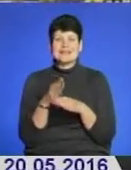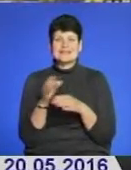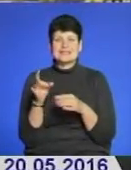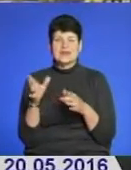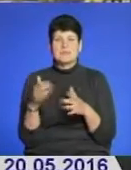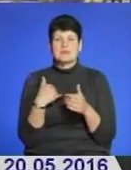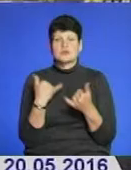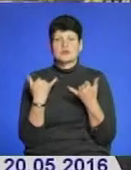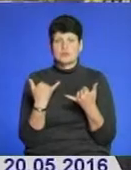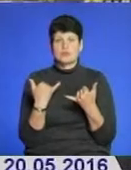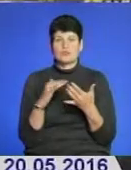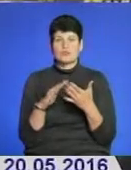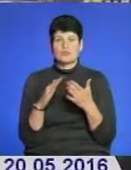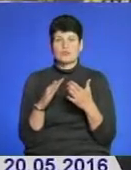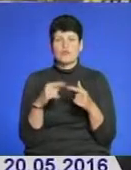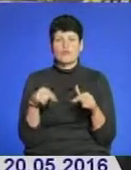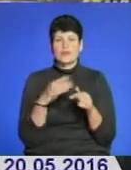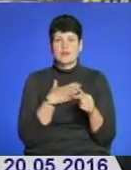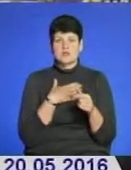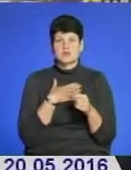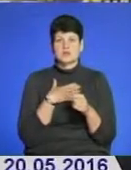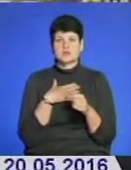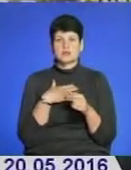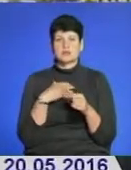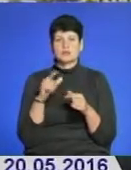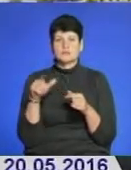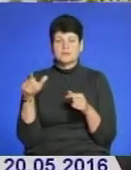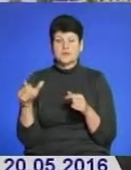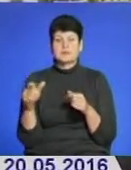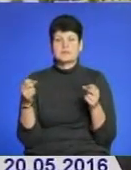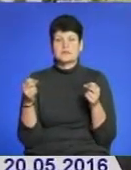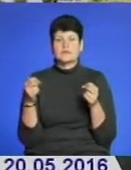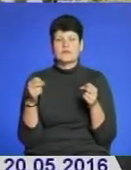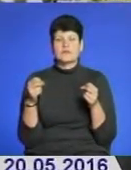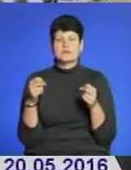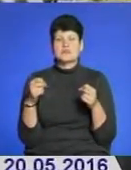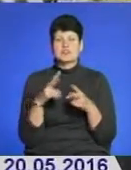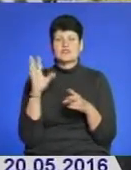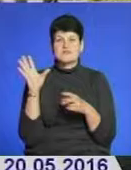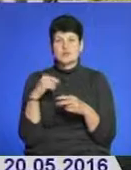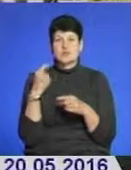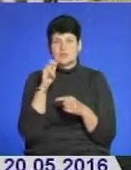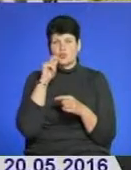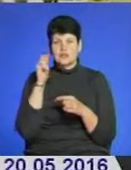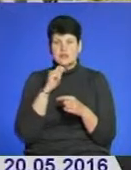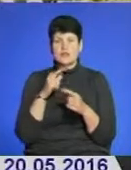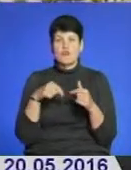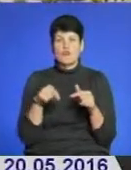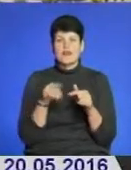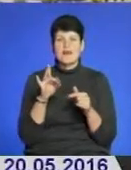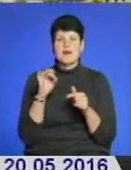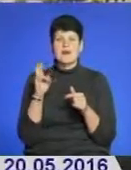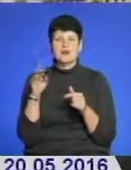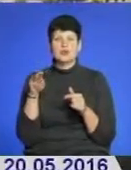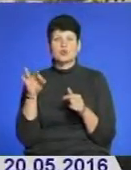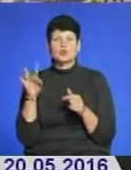колі наших колег, в колі фахівців із всіх областей України, в колі ректорів медичних вузів,